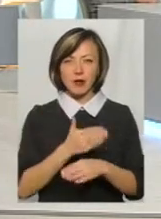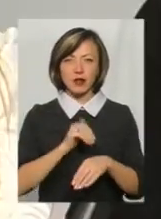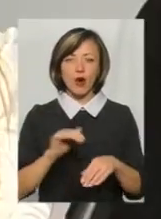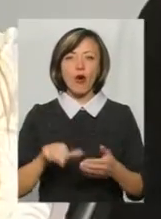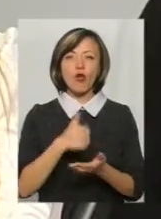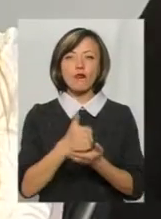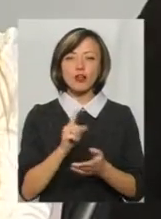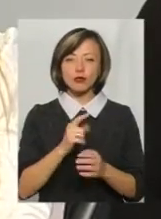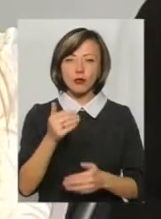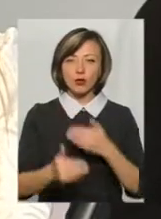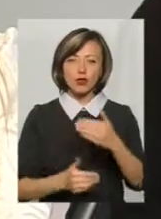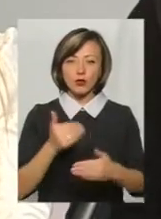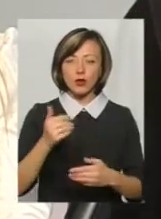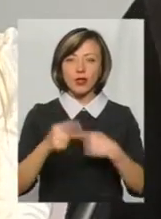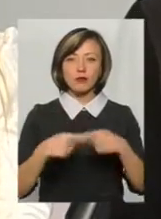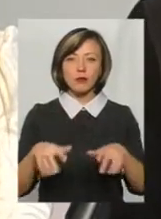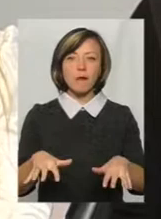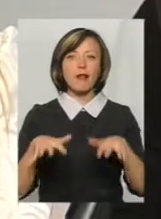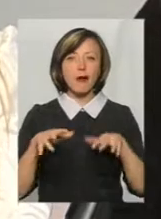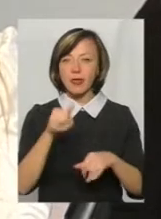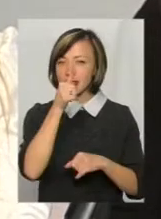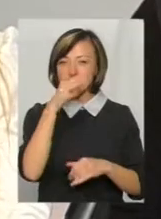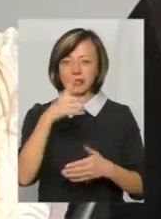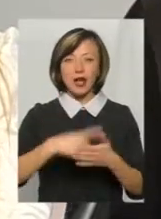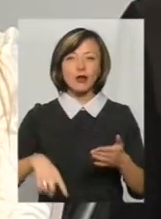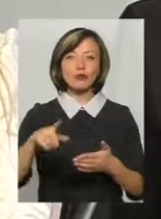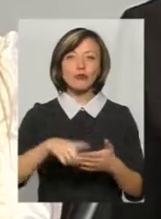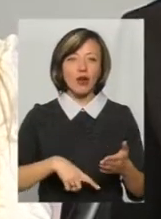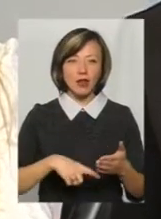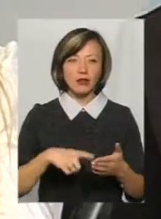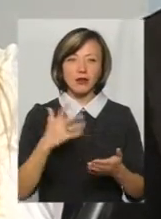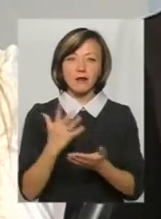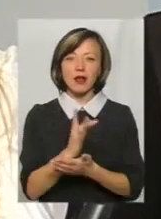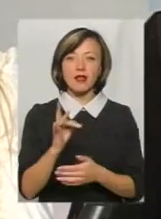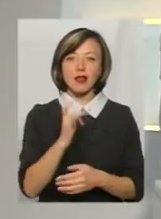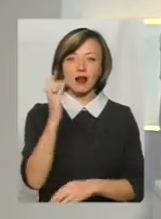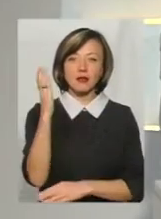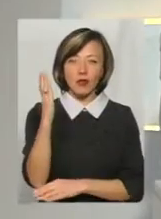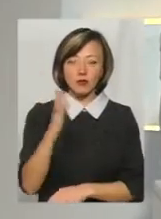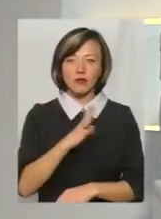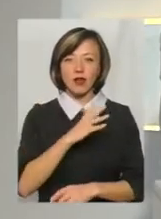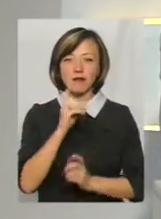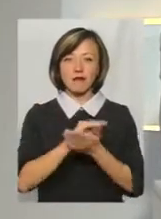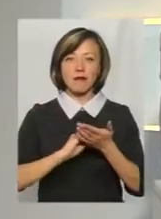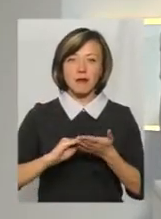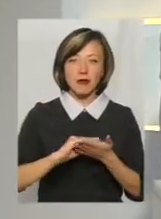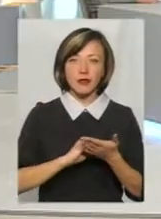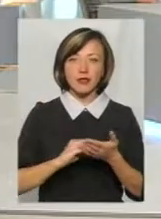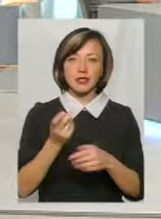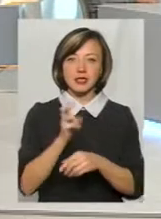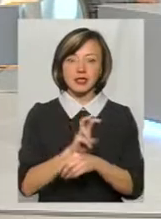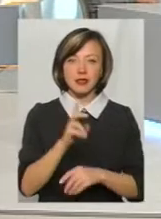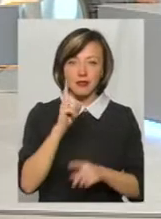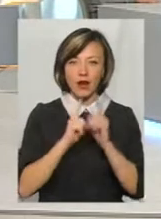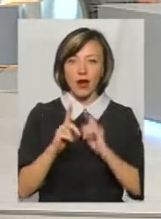пройшли всі процедури, щоб наступний парламент не зміг скасувати, тому що там п'ять разів ставилось на голосування, переголосування, задіть, будь ласка, в